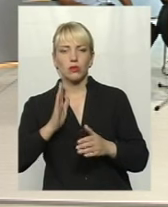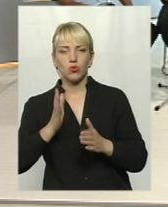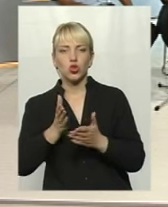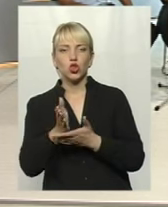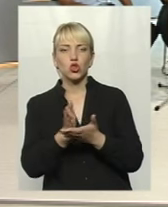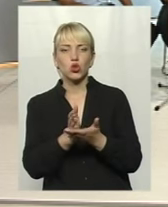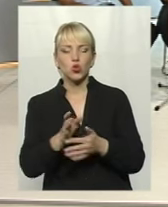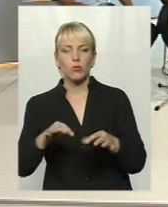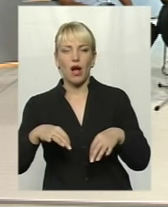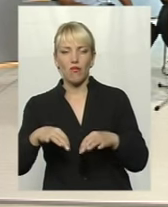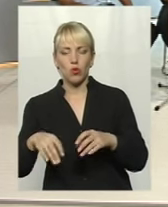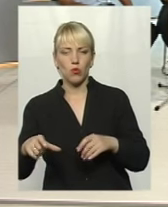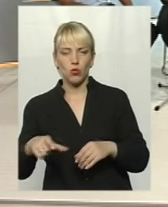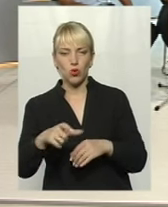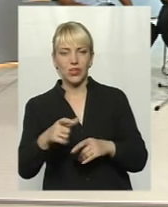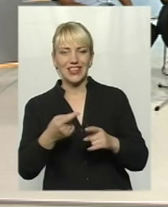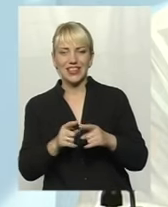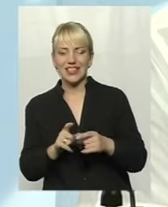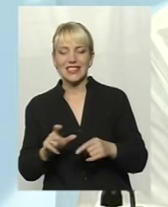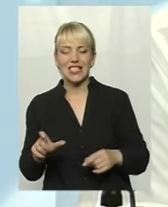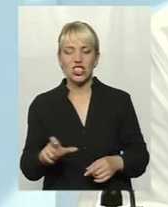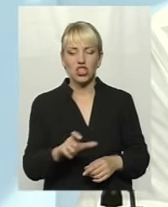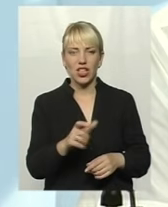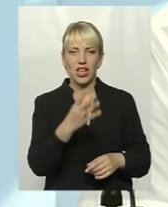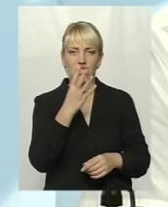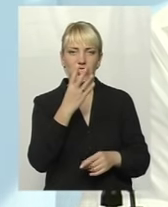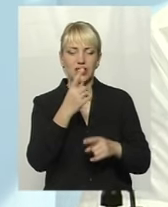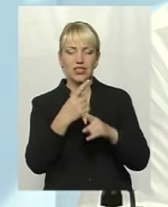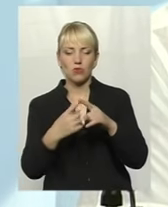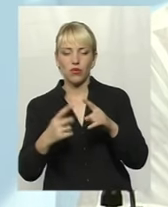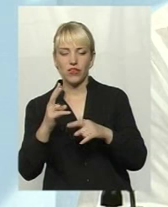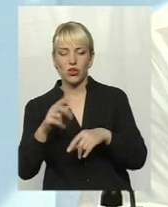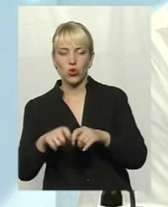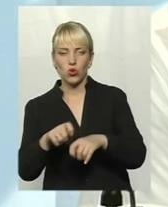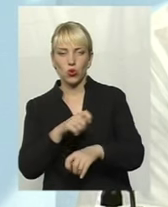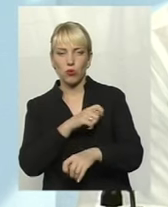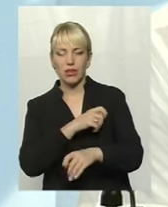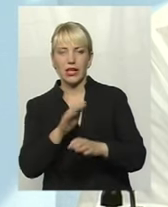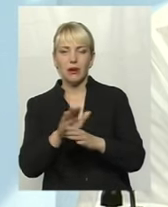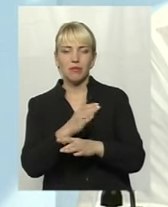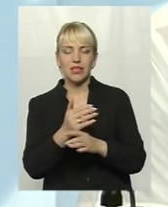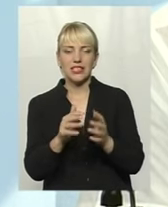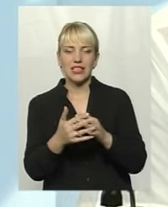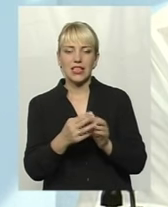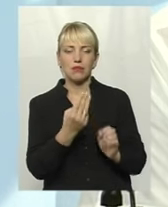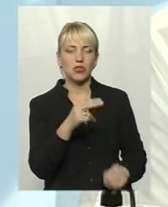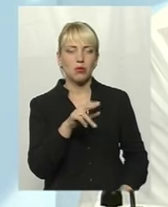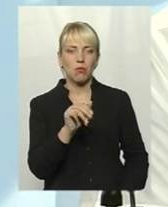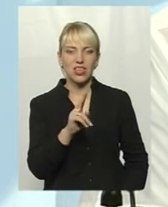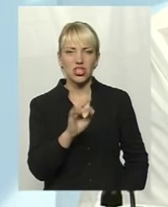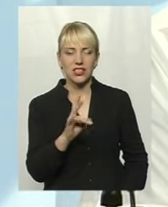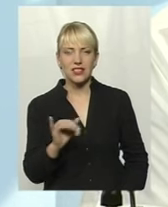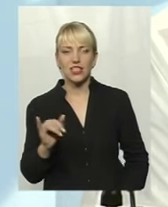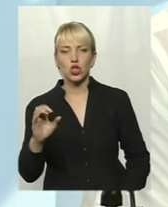підрядника, і це шлях 4,5 кілометра між селами Шпичинці та Стушинці. І цей маршрут, звичайно, через